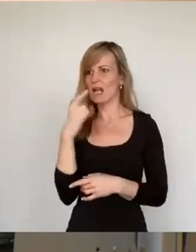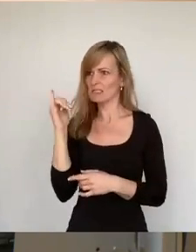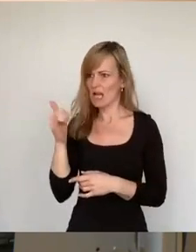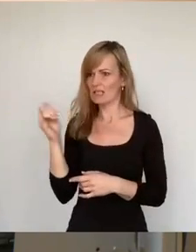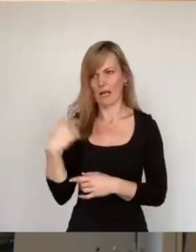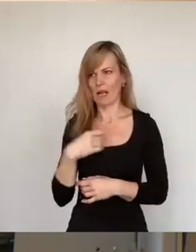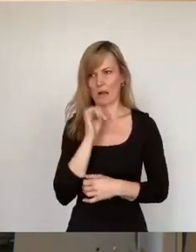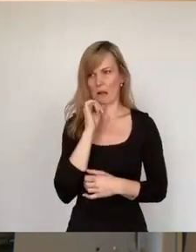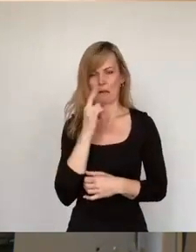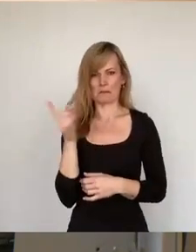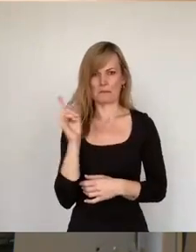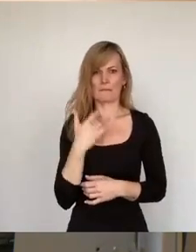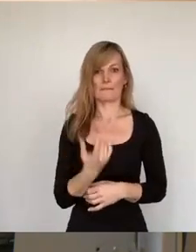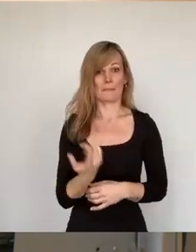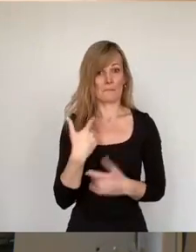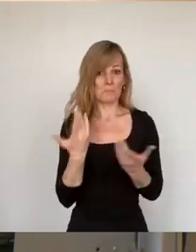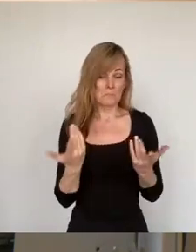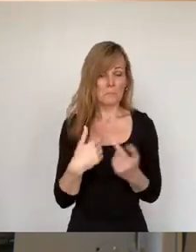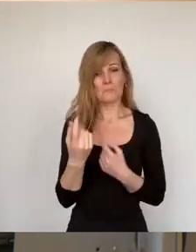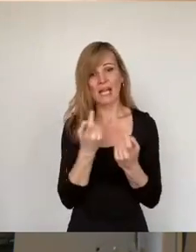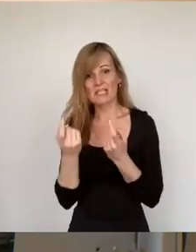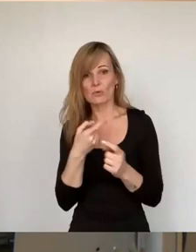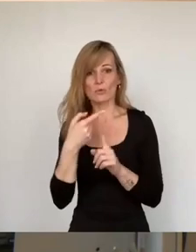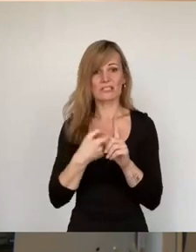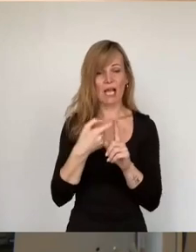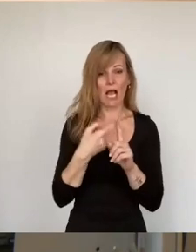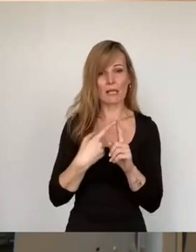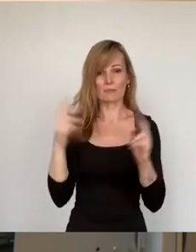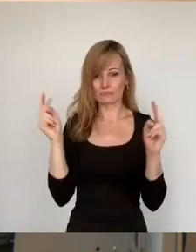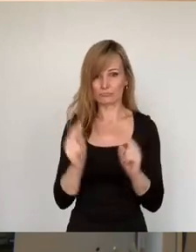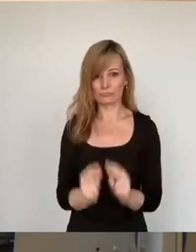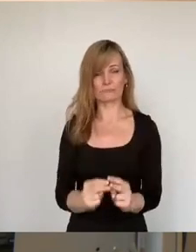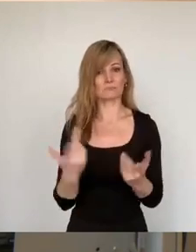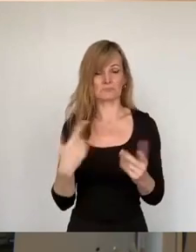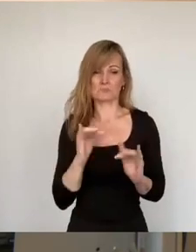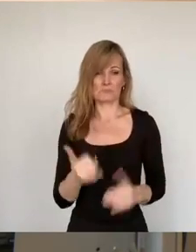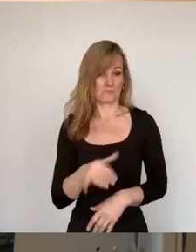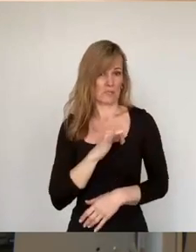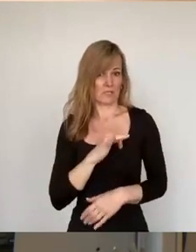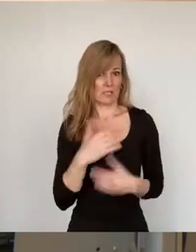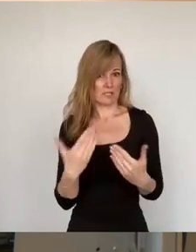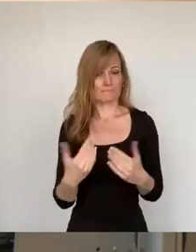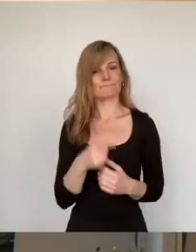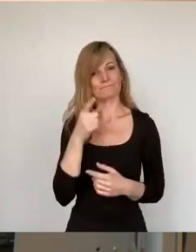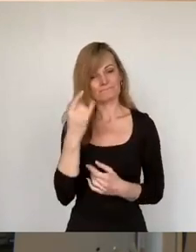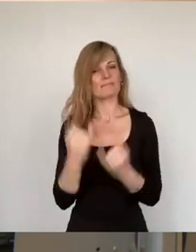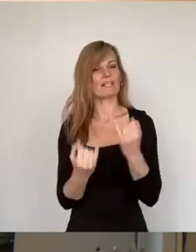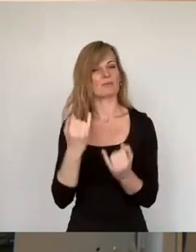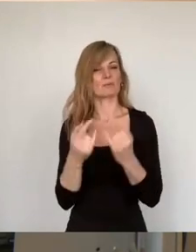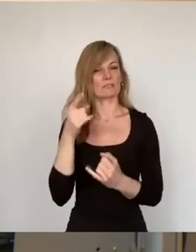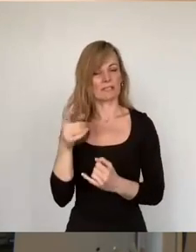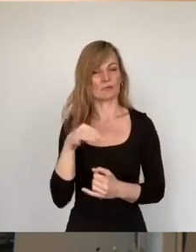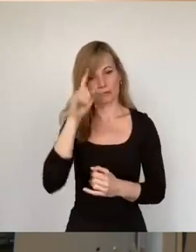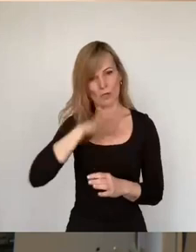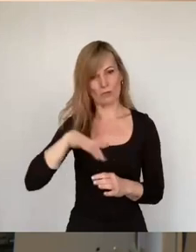kein Interesse, dass die Migrationszahlen runtergehen. Denn immerhin ist die Industrie doch die Industrie in Deutschland, die wirklich noch